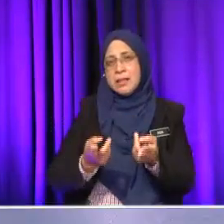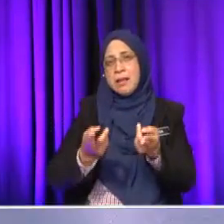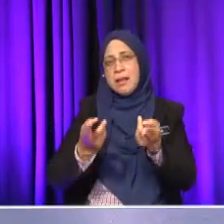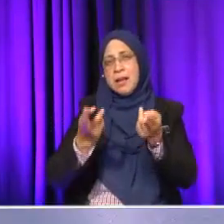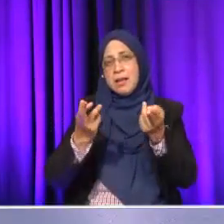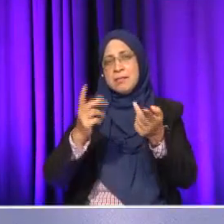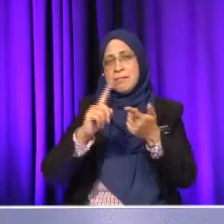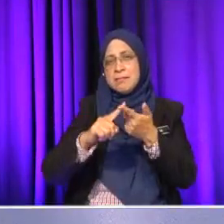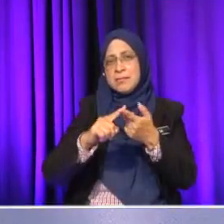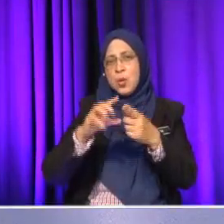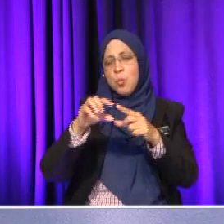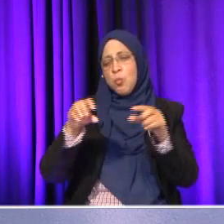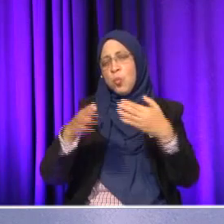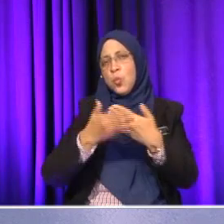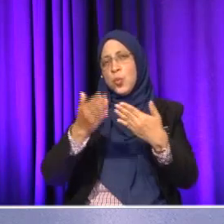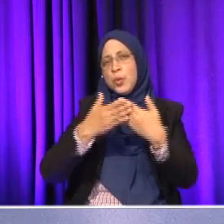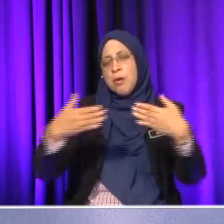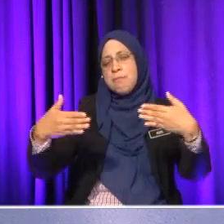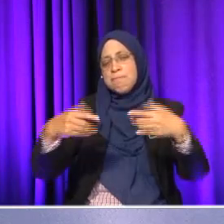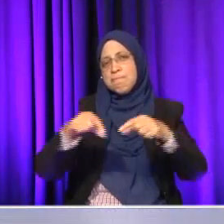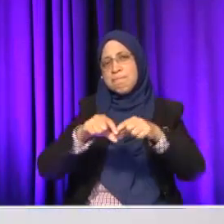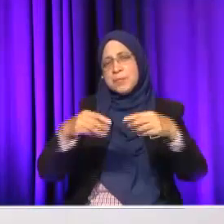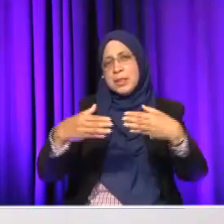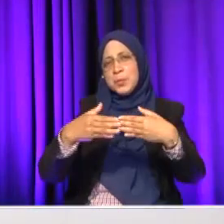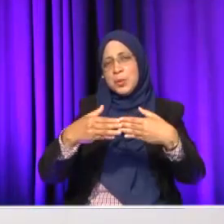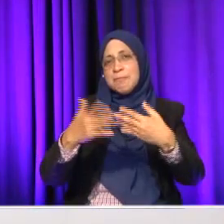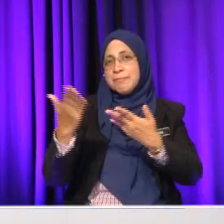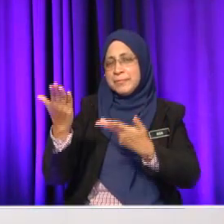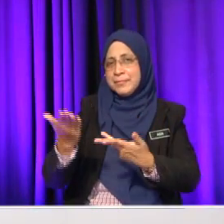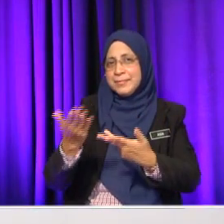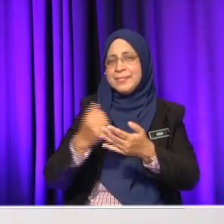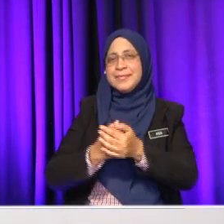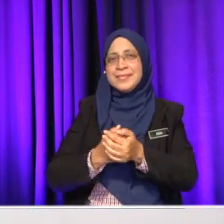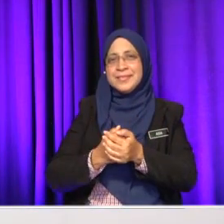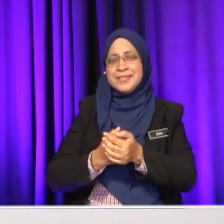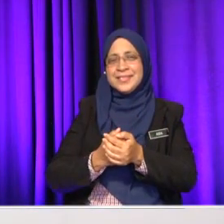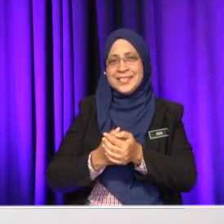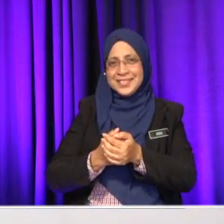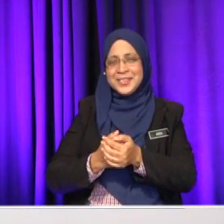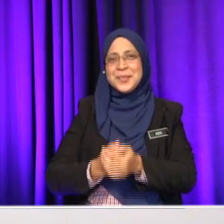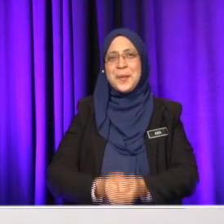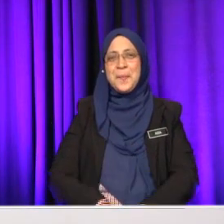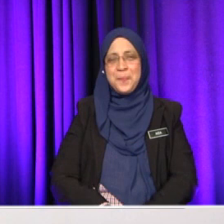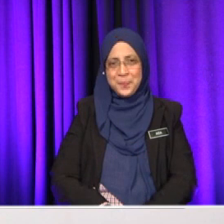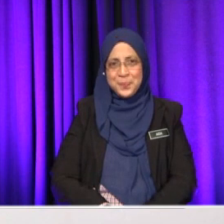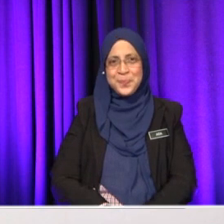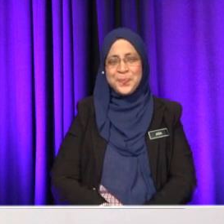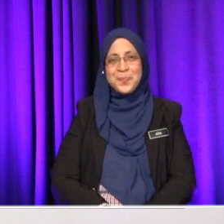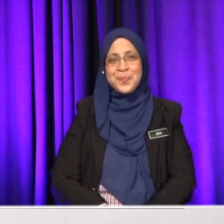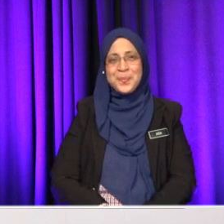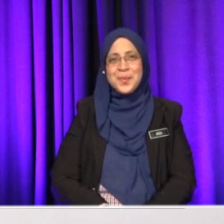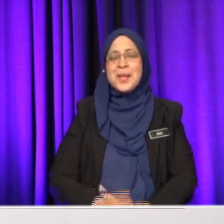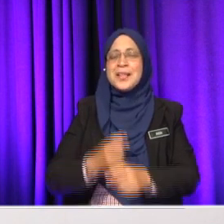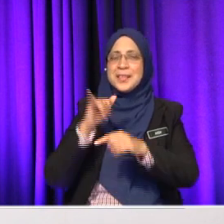Benar sebab dia mudah dipasang, mudah melentuk. Betul jawapan tu. Saya baca balik. Baca balik jawapannya.